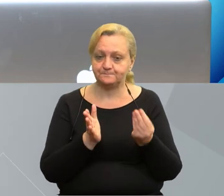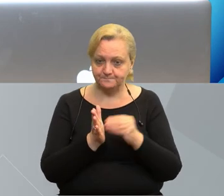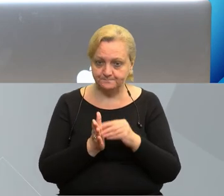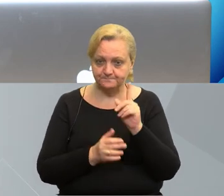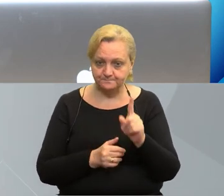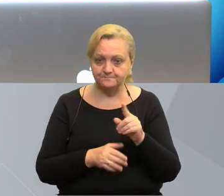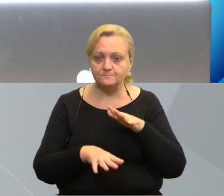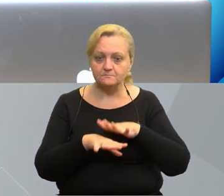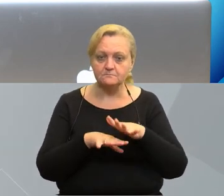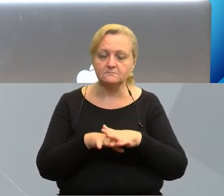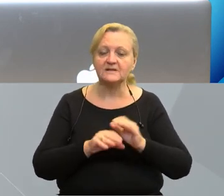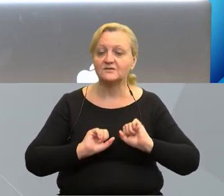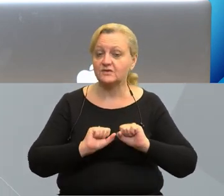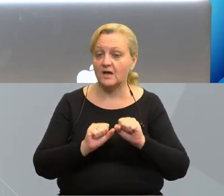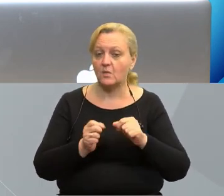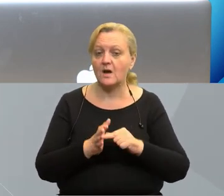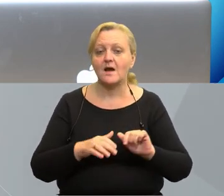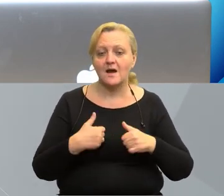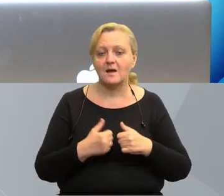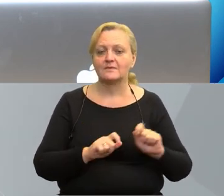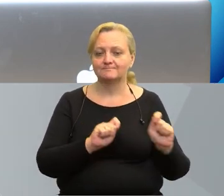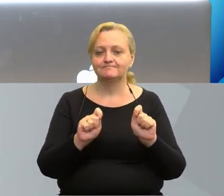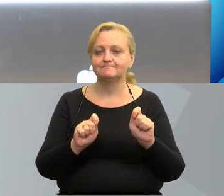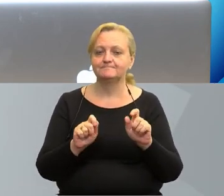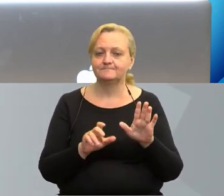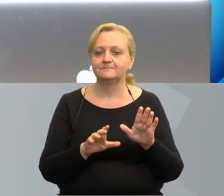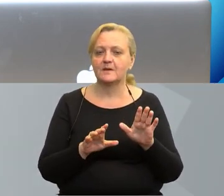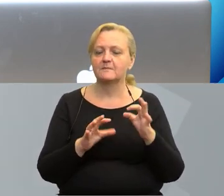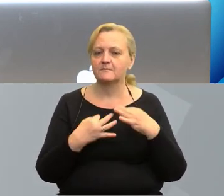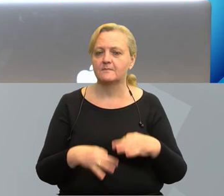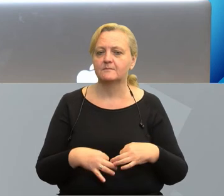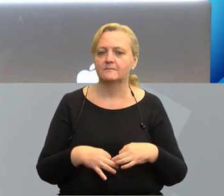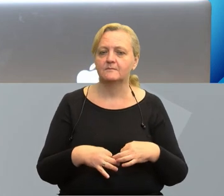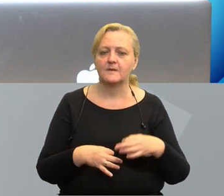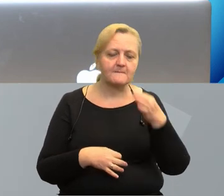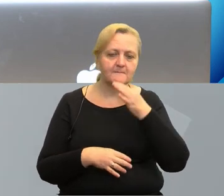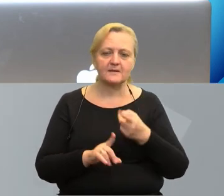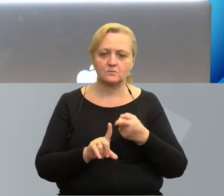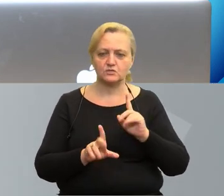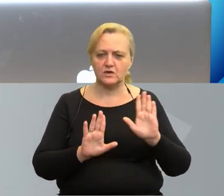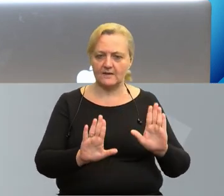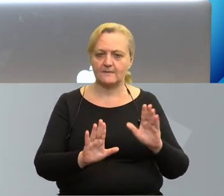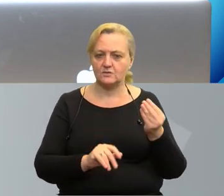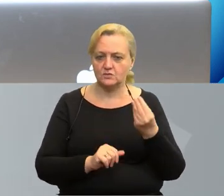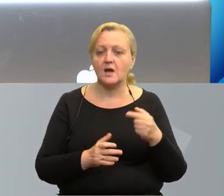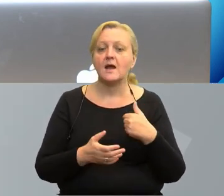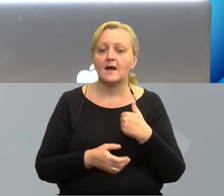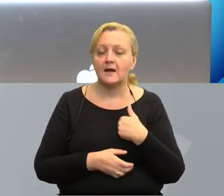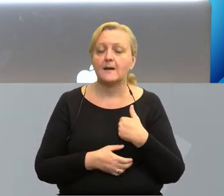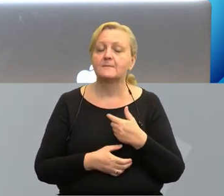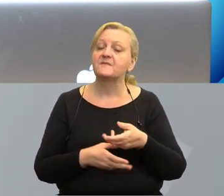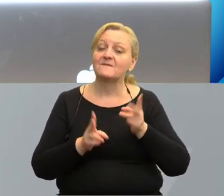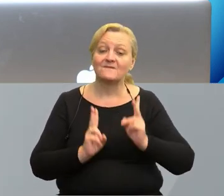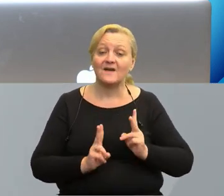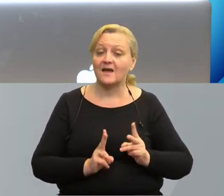o systemie wdrażania, żeby może uprzedzić tutaj Państwa pytania. My nie mamy jeszcze